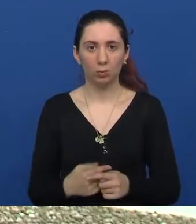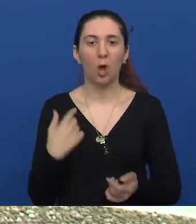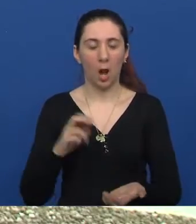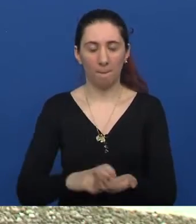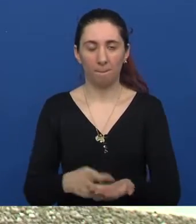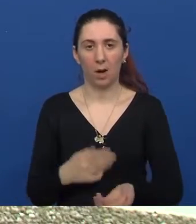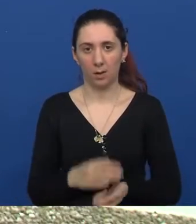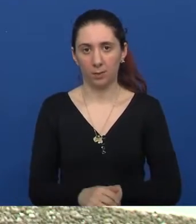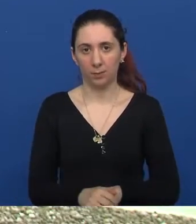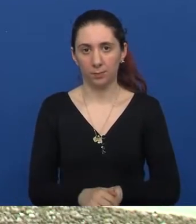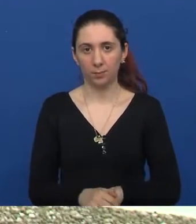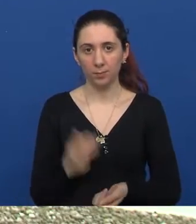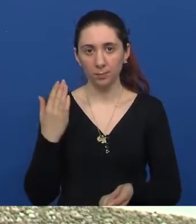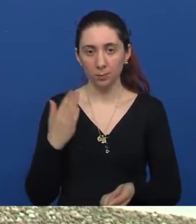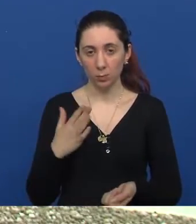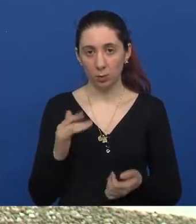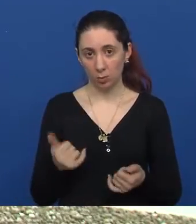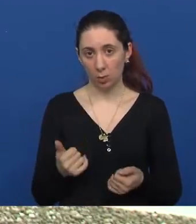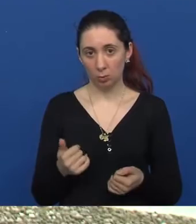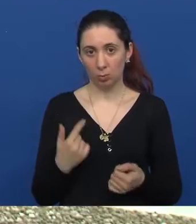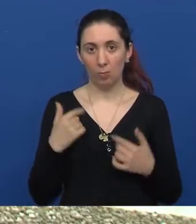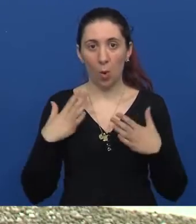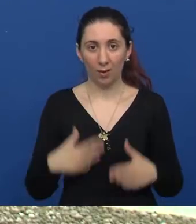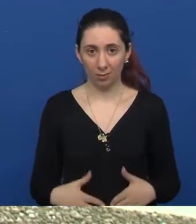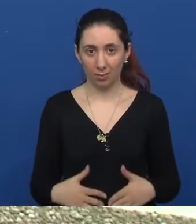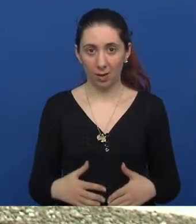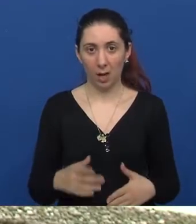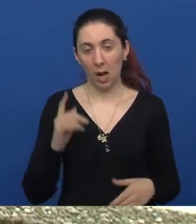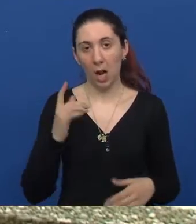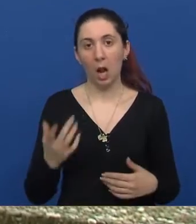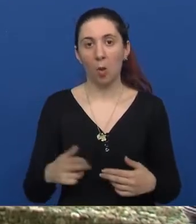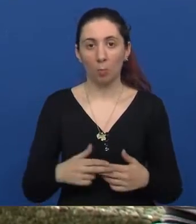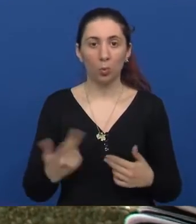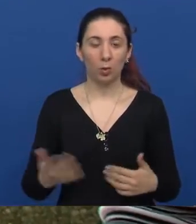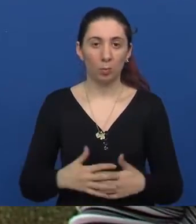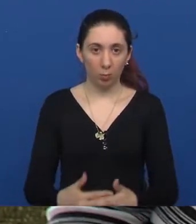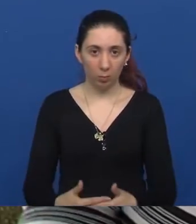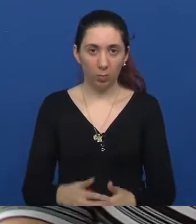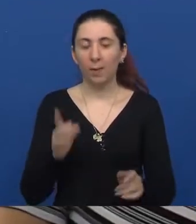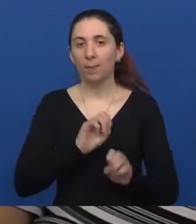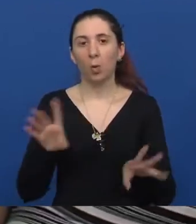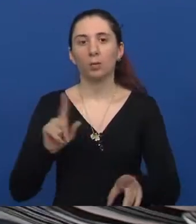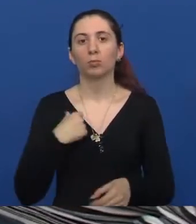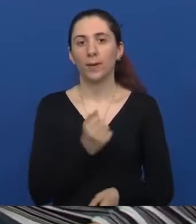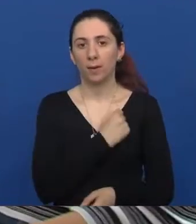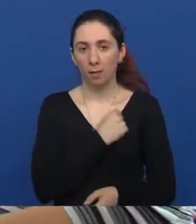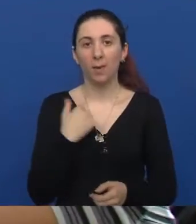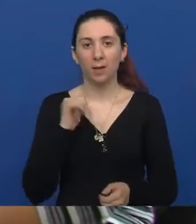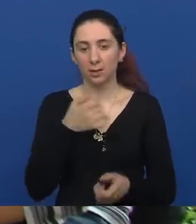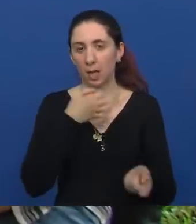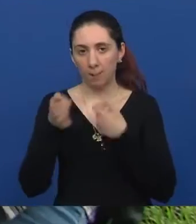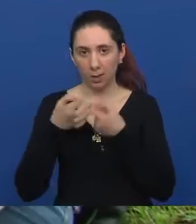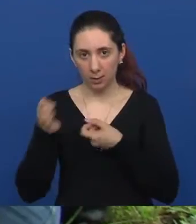planiram. Sad, da li će moje tijelo podnijet trudnoću, ne znam. To mi niko ne može garantirati. Transpitivala se